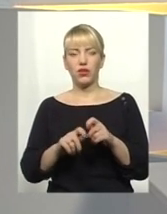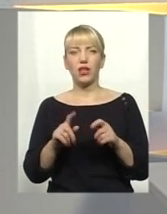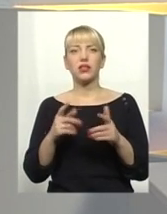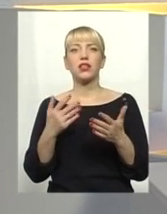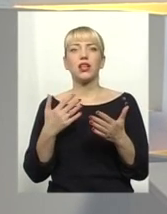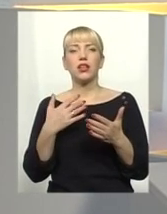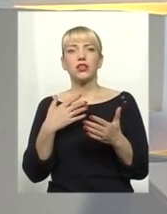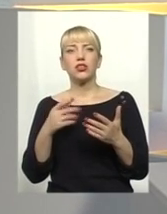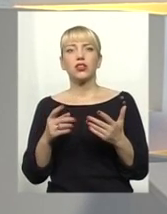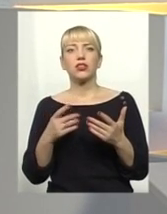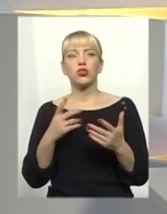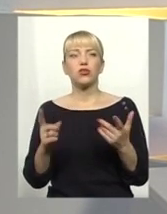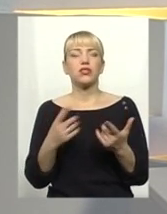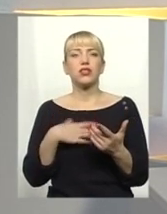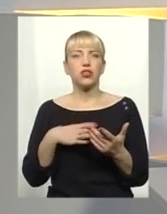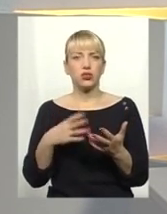перевірятимуть?